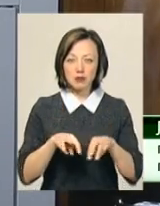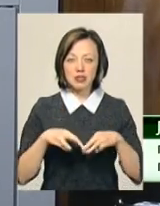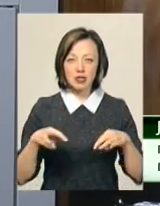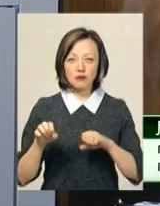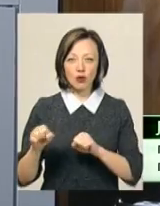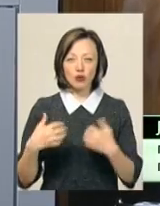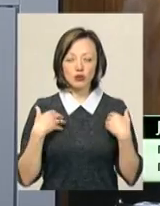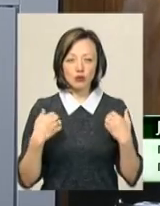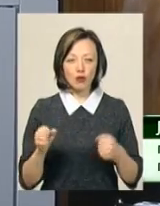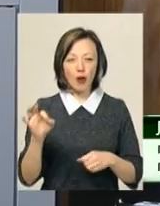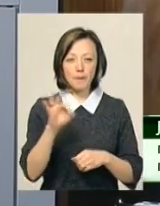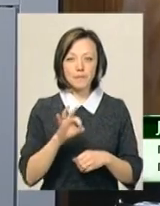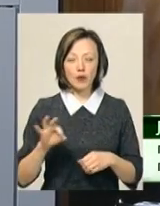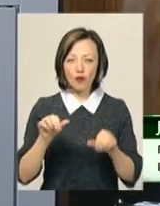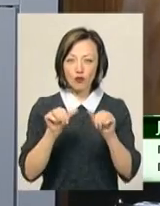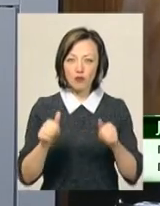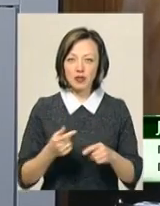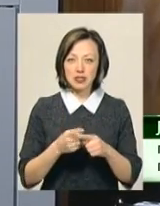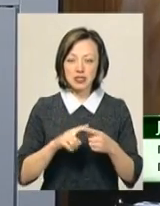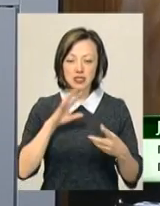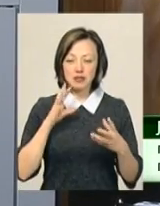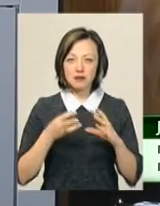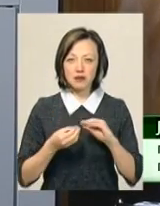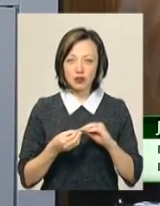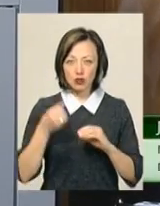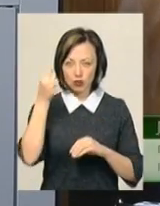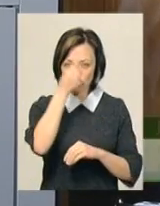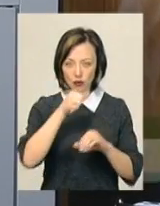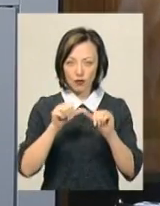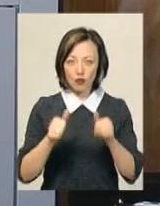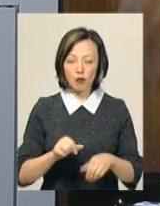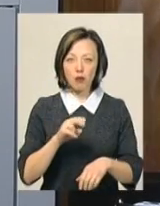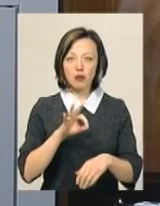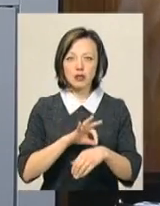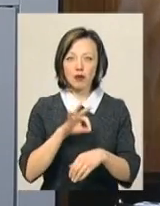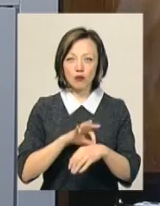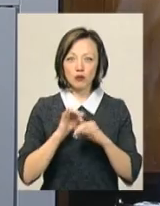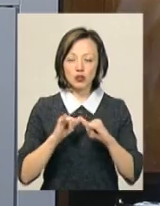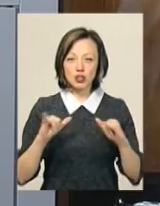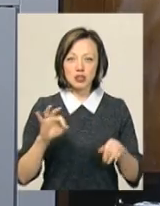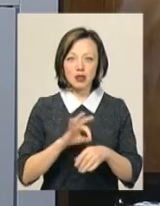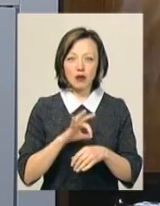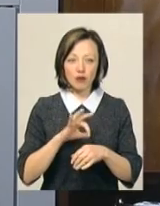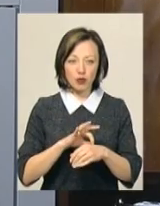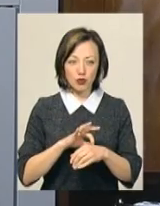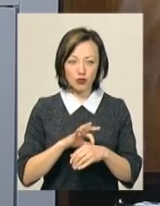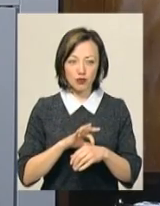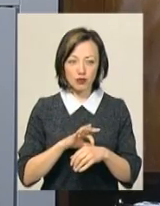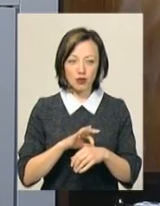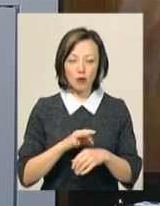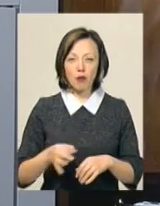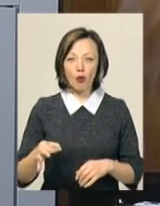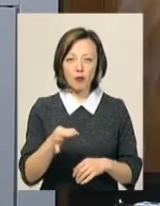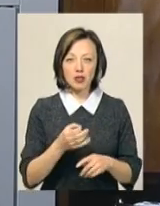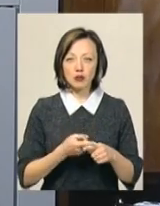'я щодо формування оцієї звітної річної форми по захворюванність і поширеність захворювань по